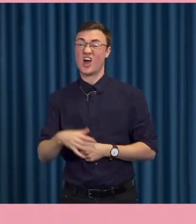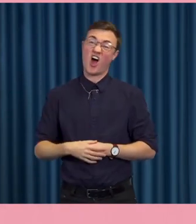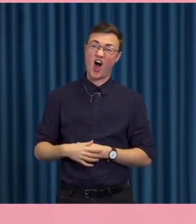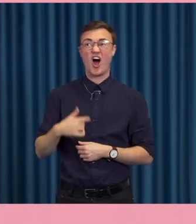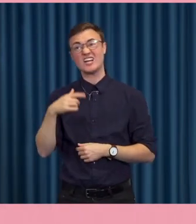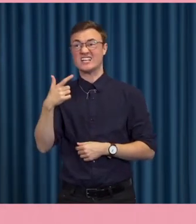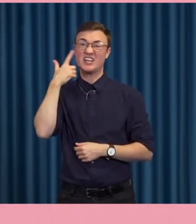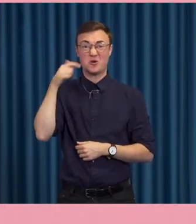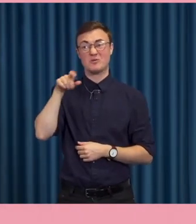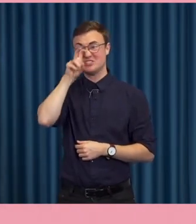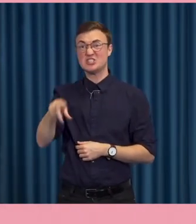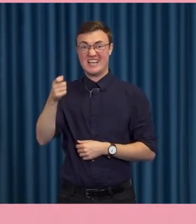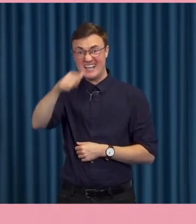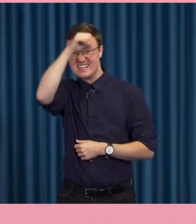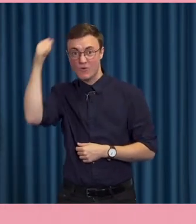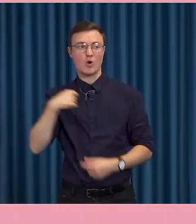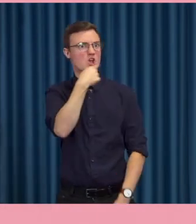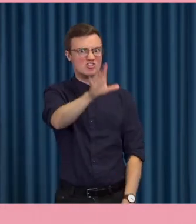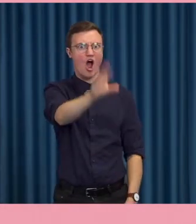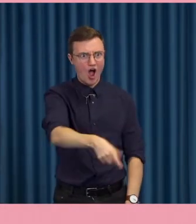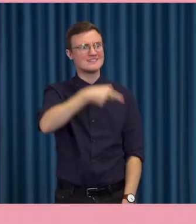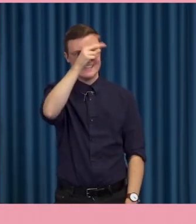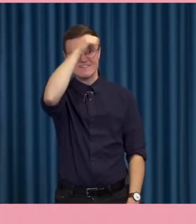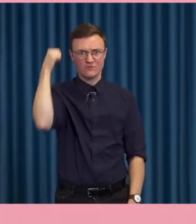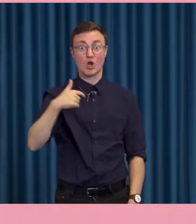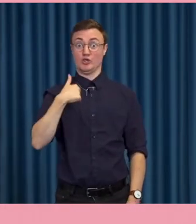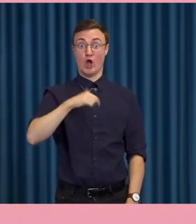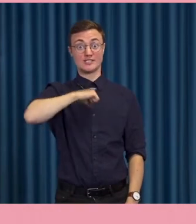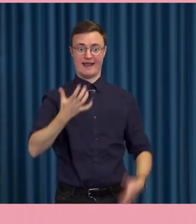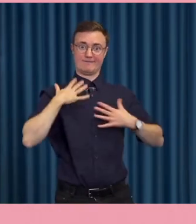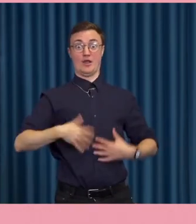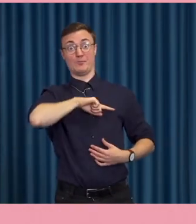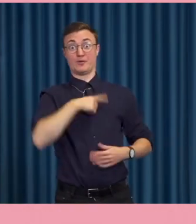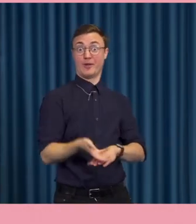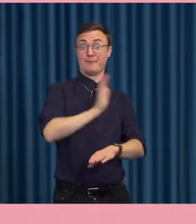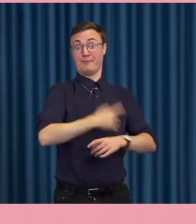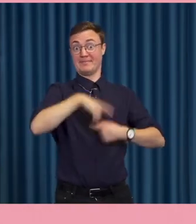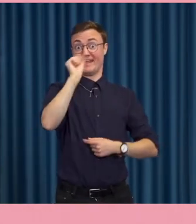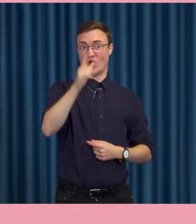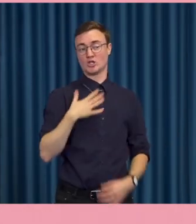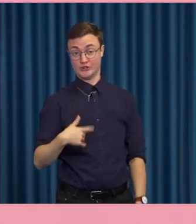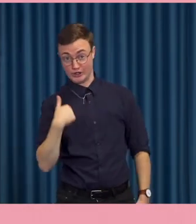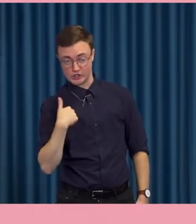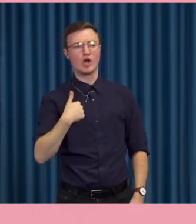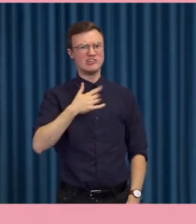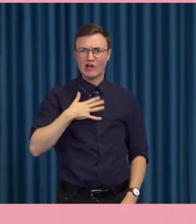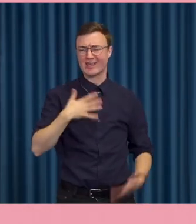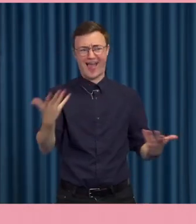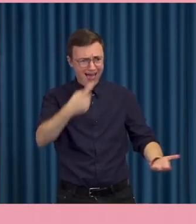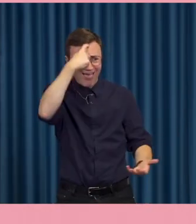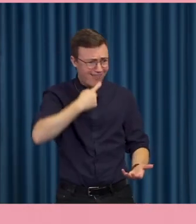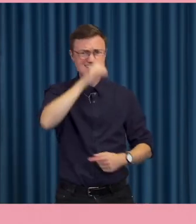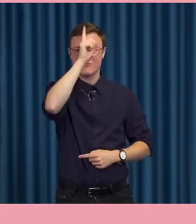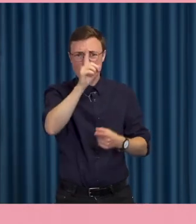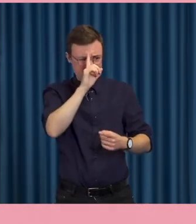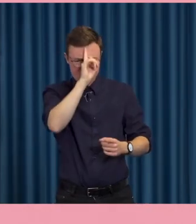svårt det verkar så och så sa jag så ja det är asvårt jag som är superdigital tycker jag själv här är också svårt att förstå exakt hur man